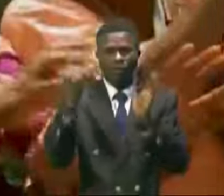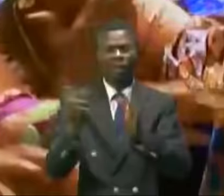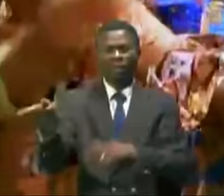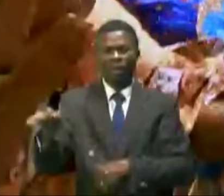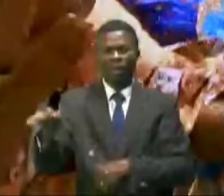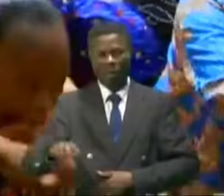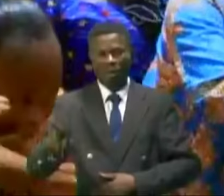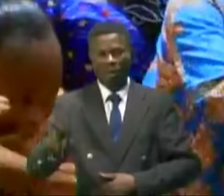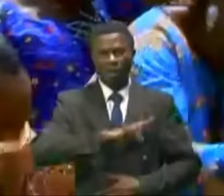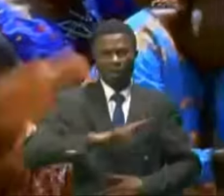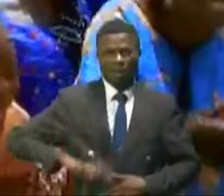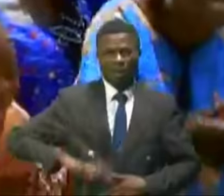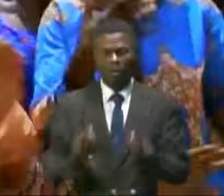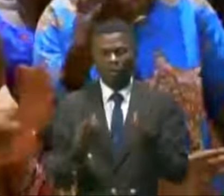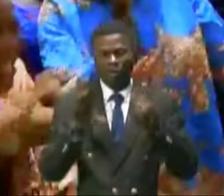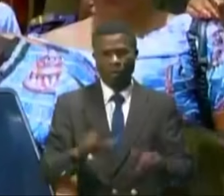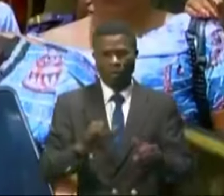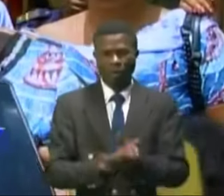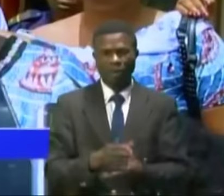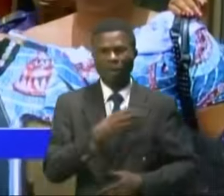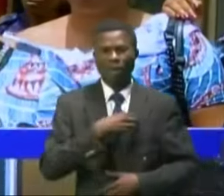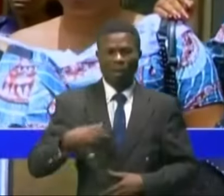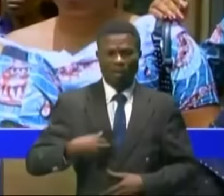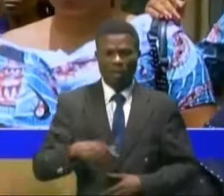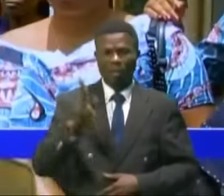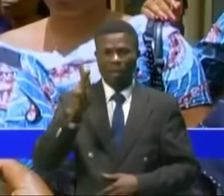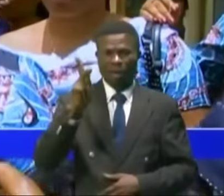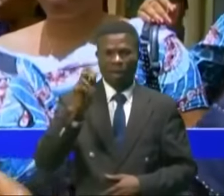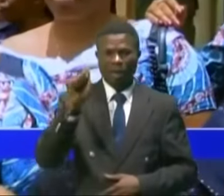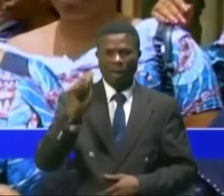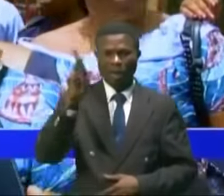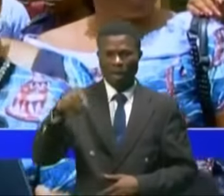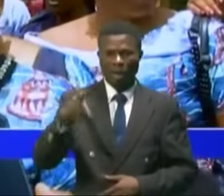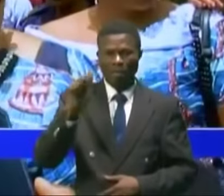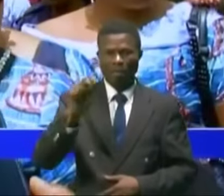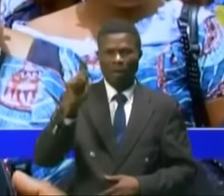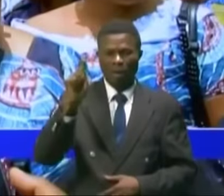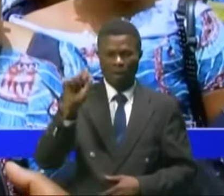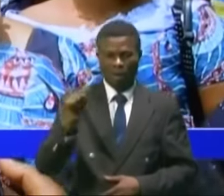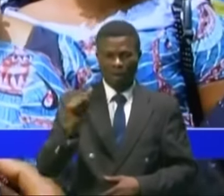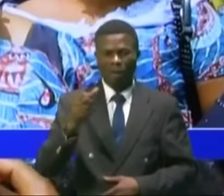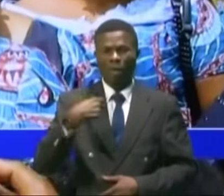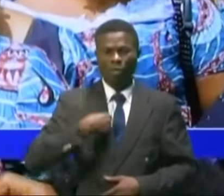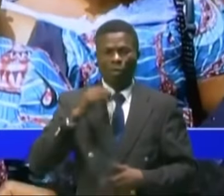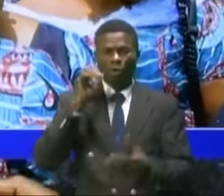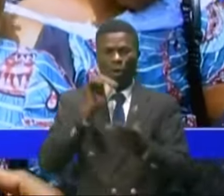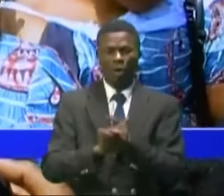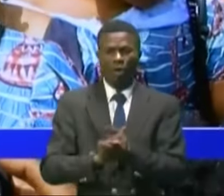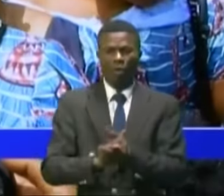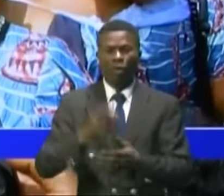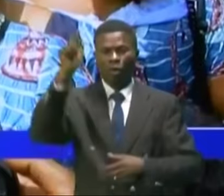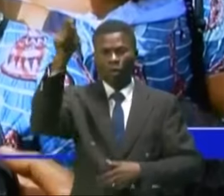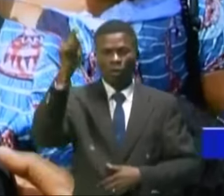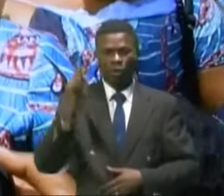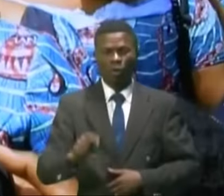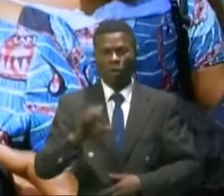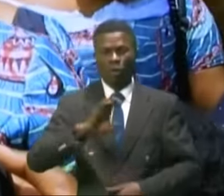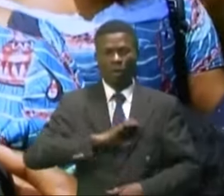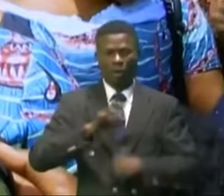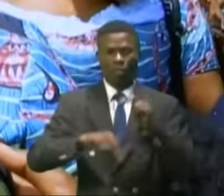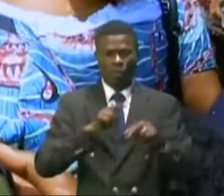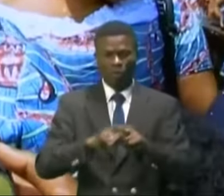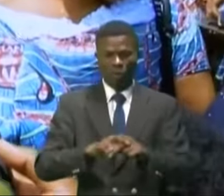de la RDC. Je suis Mme Capata Alongaboni Thérésa, je suis l'épouse du commissaire général de la police,